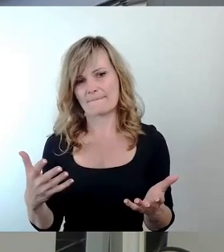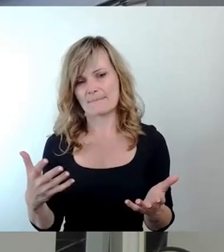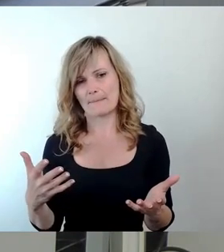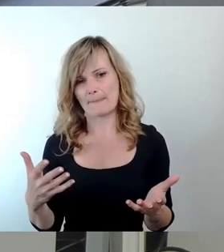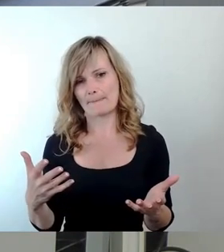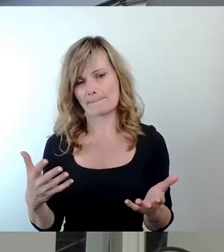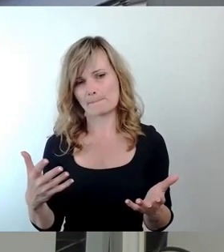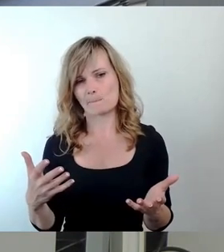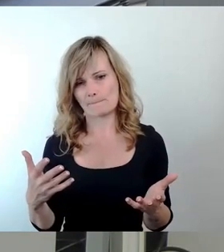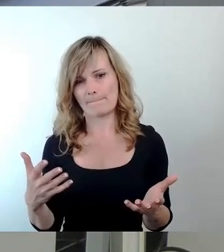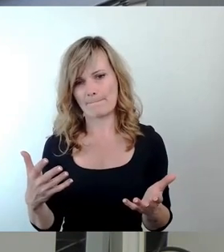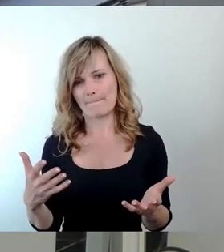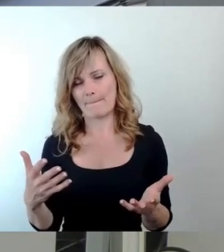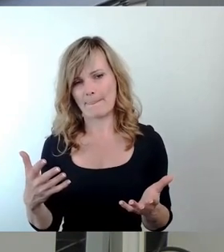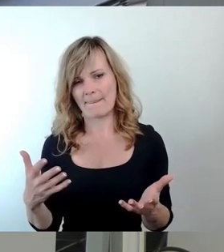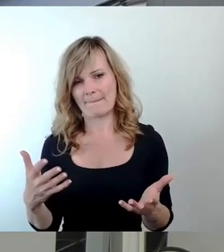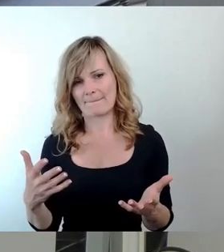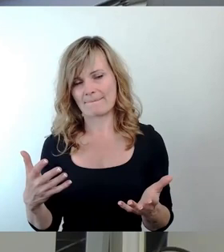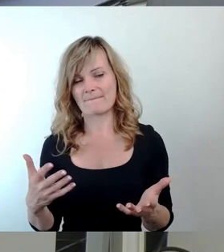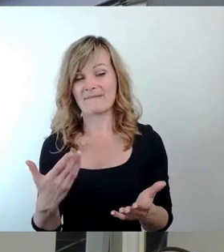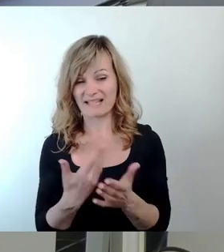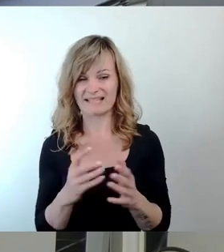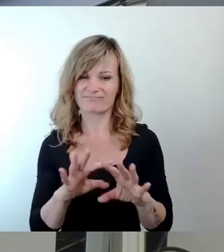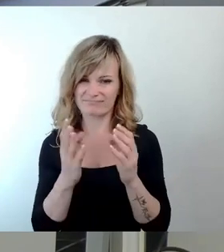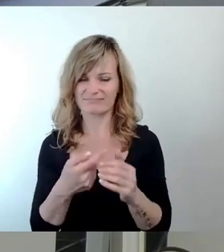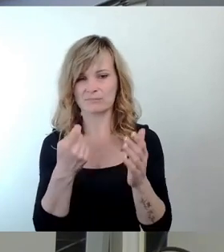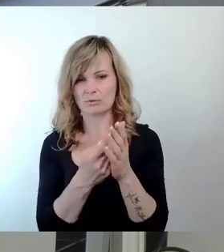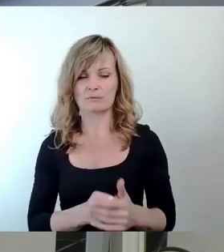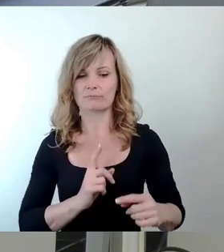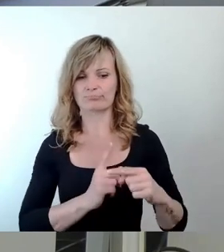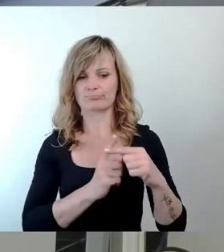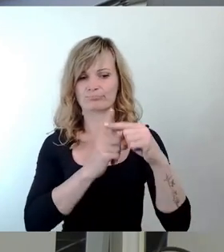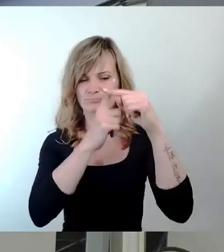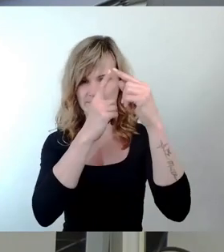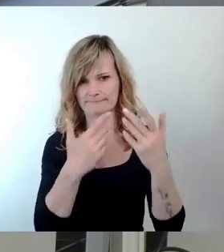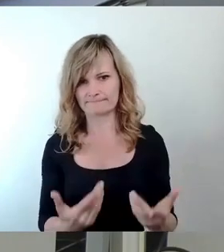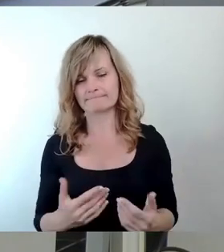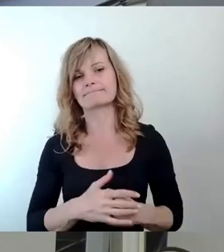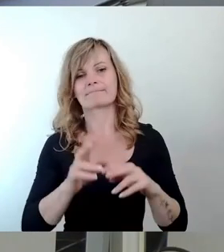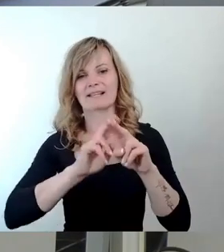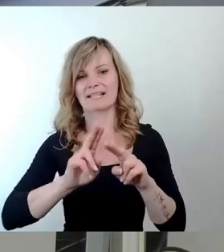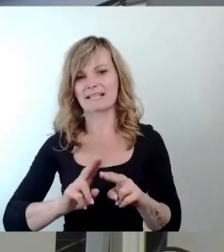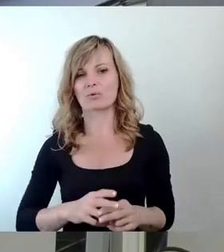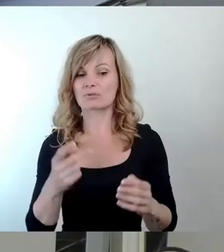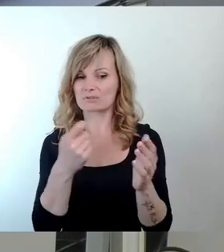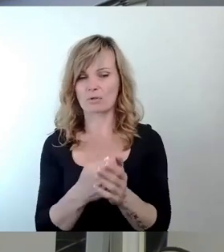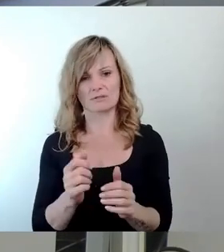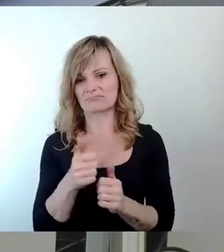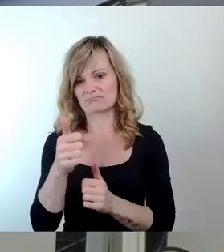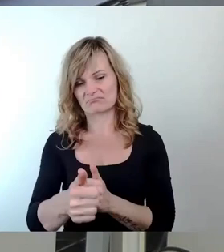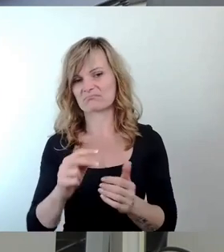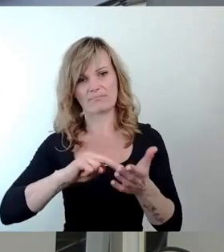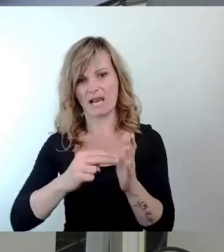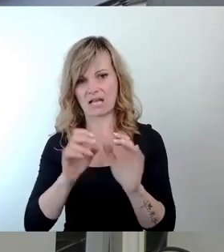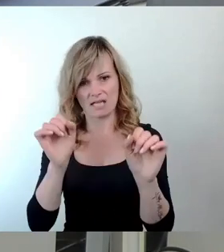stark addieren. Und die Sanierungskosten, wie gesagt, sind nicht absehbar. Insofern und vielleicht auch